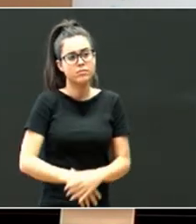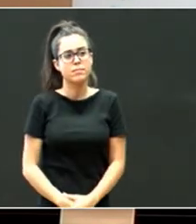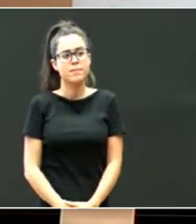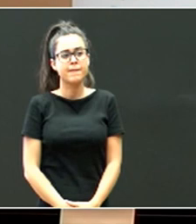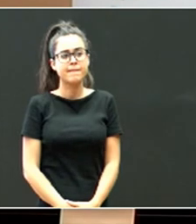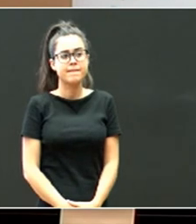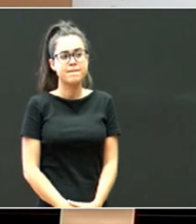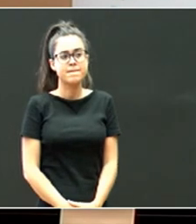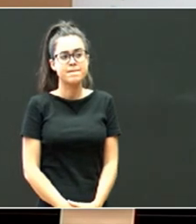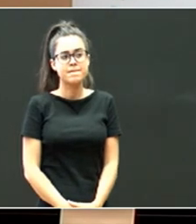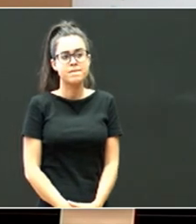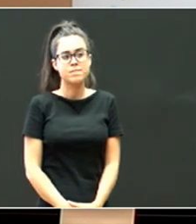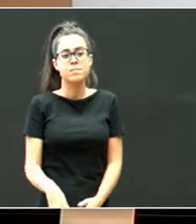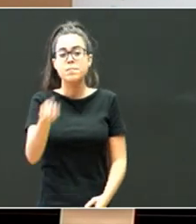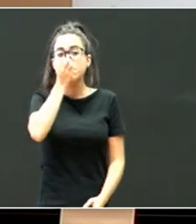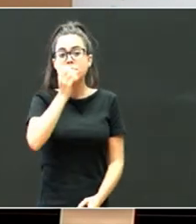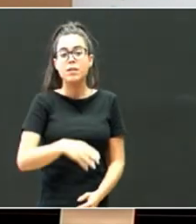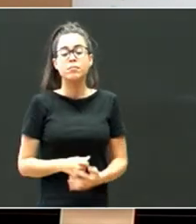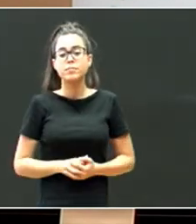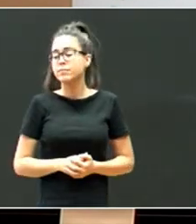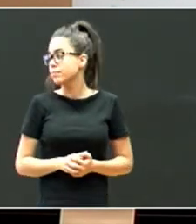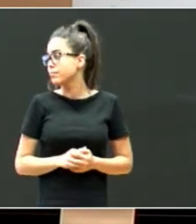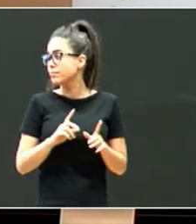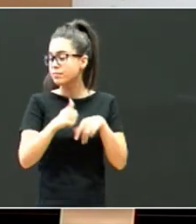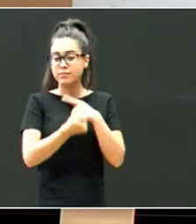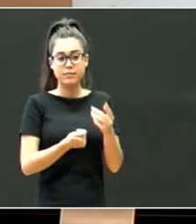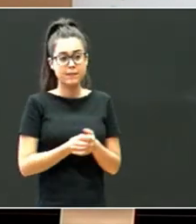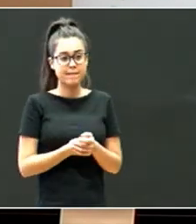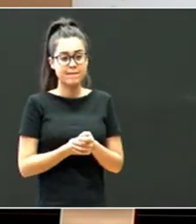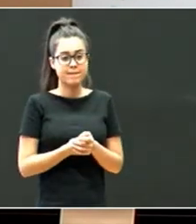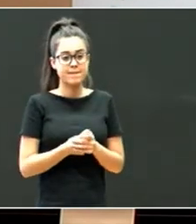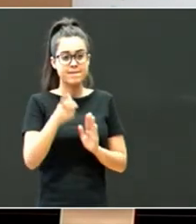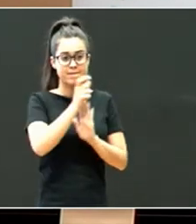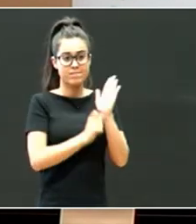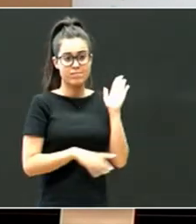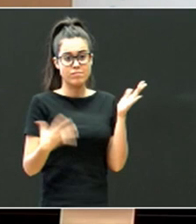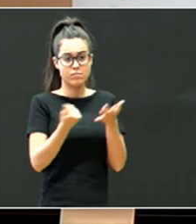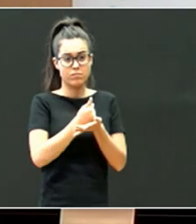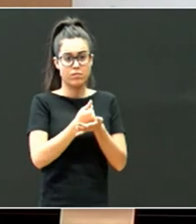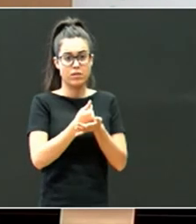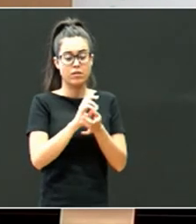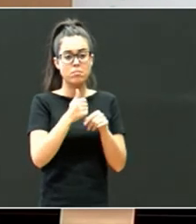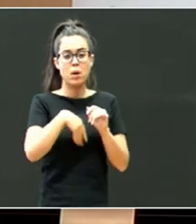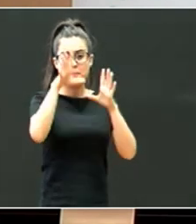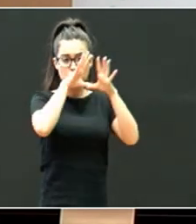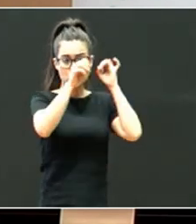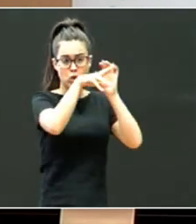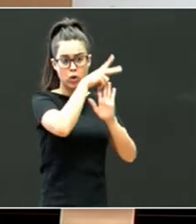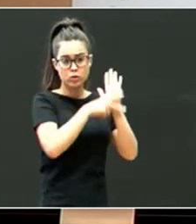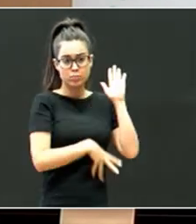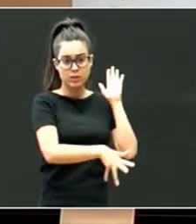Bueno, ba, neurri guzti horrik, bideratzeko, edo, antzemateko zailtsasunak, badago, protokolo bat,